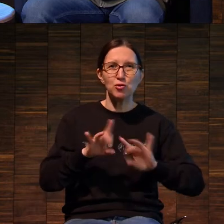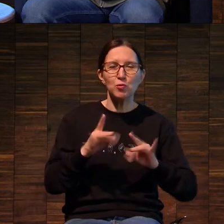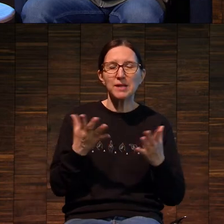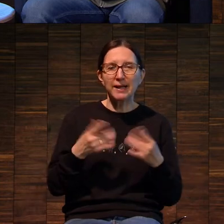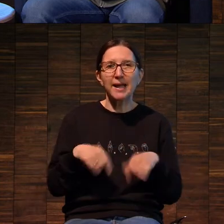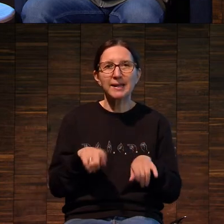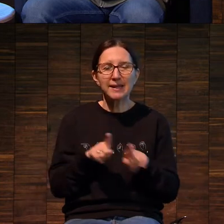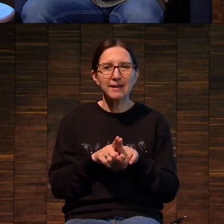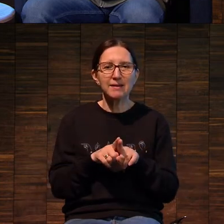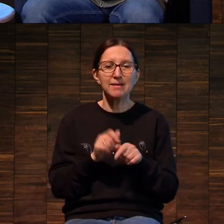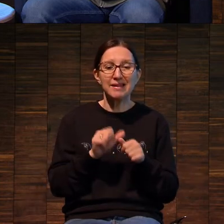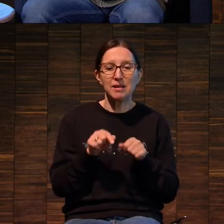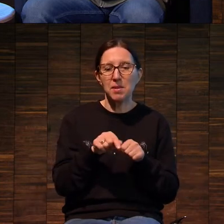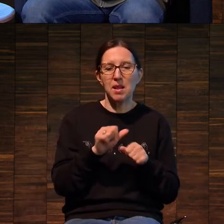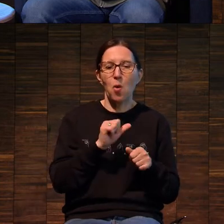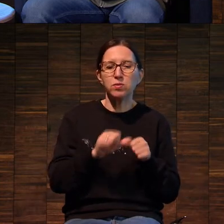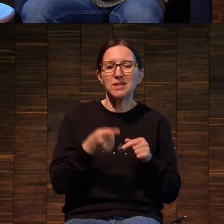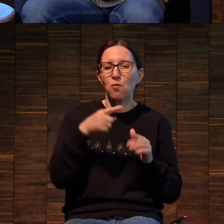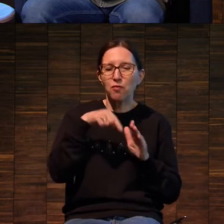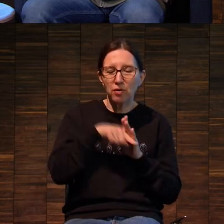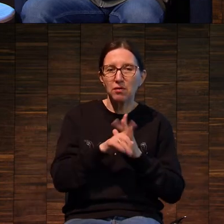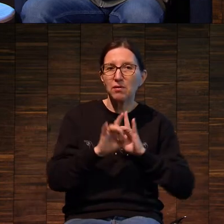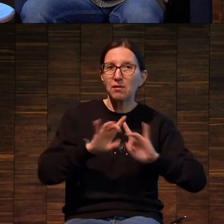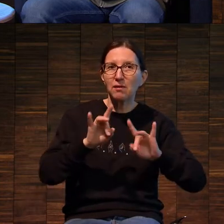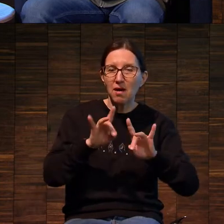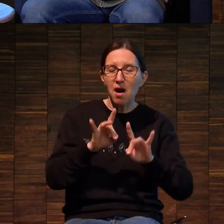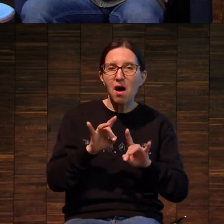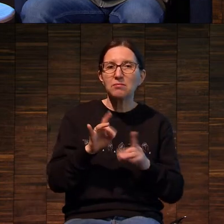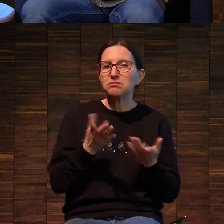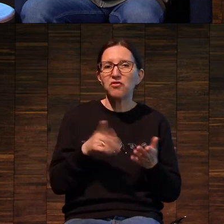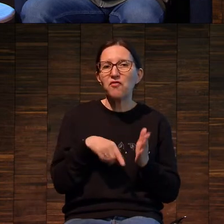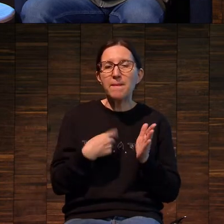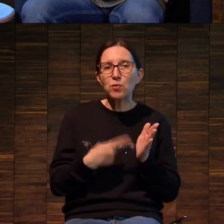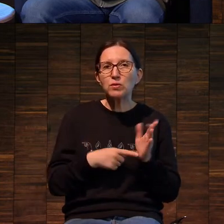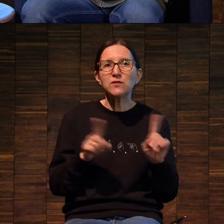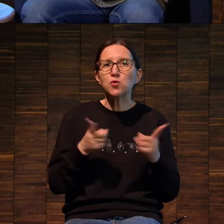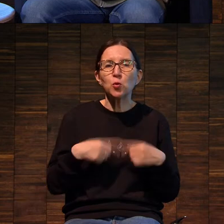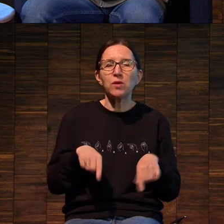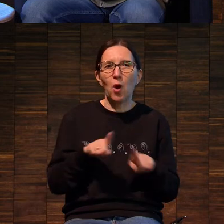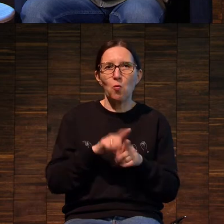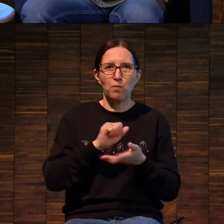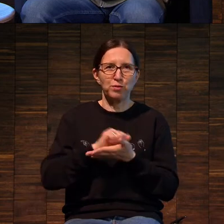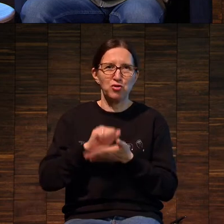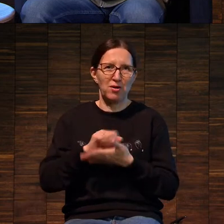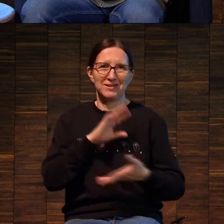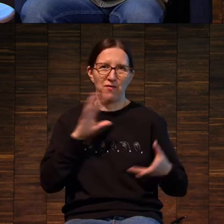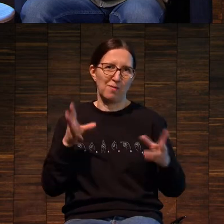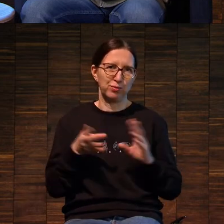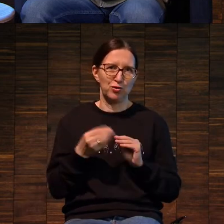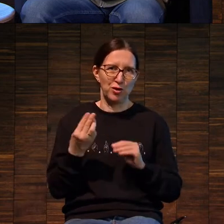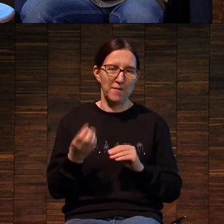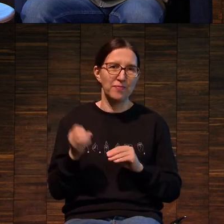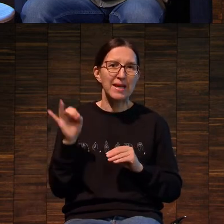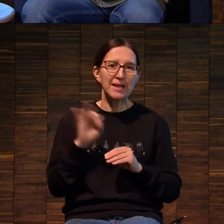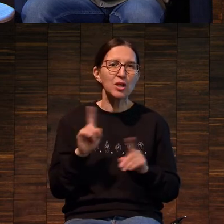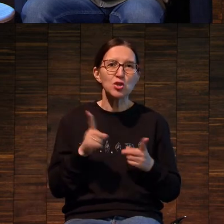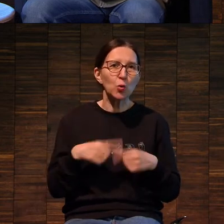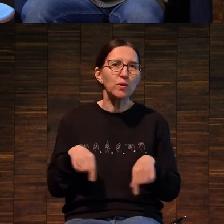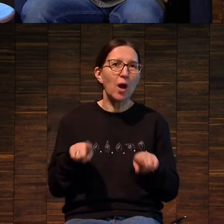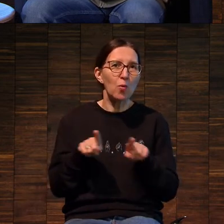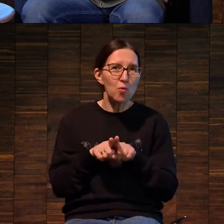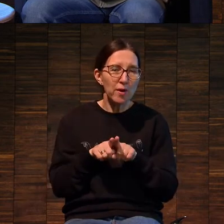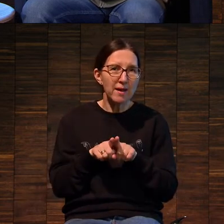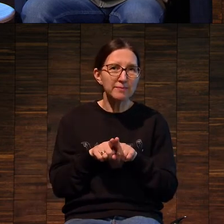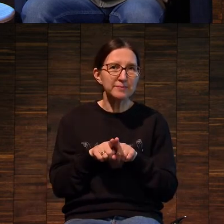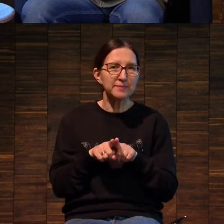с каких-то таких онтологических основ, вопросов того, что такое печать в принципе и что такое